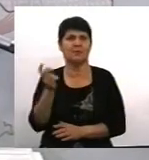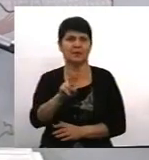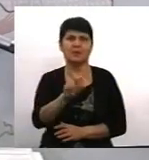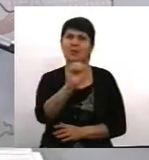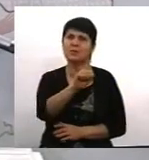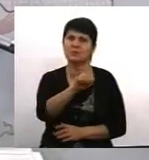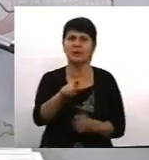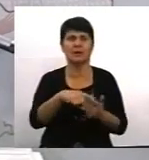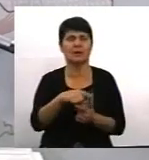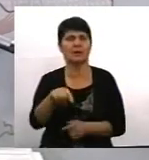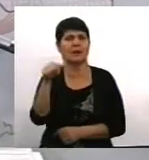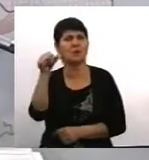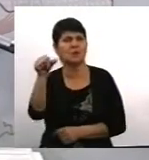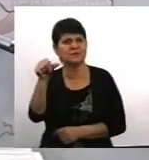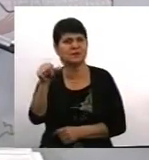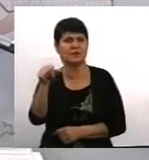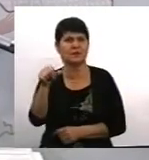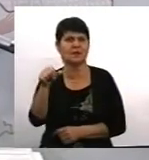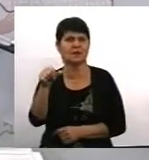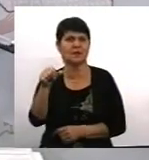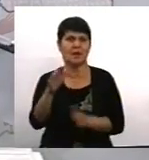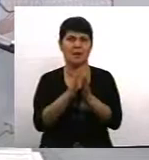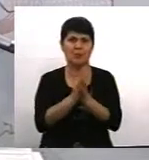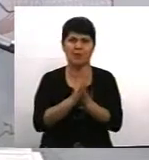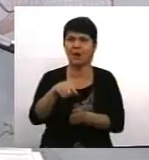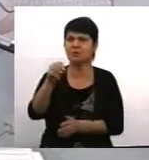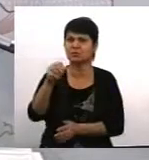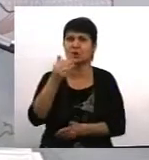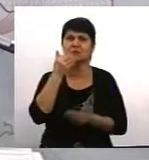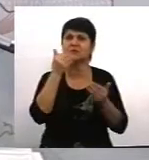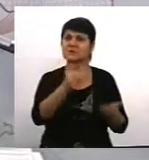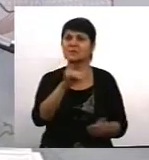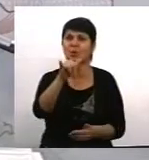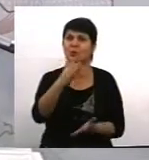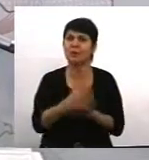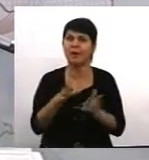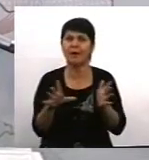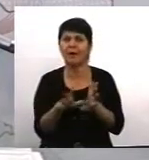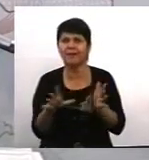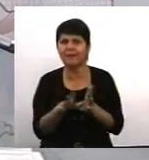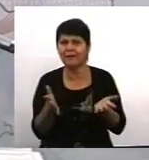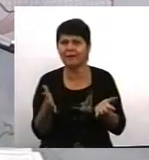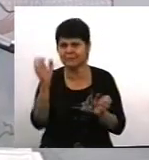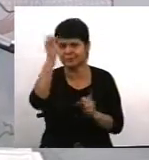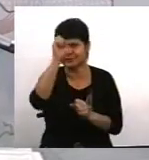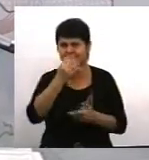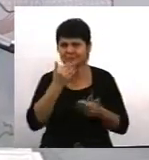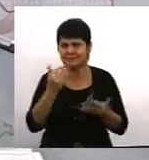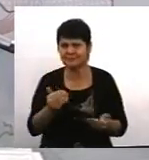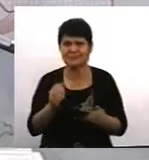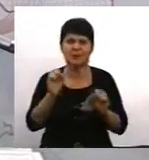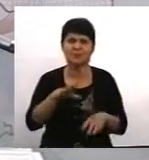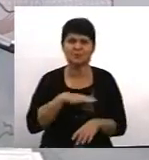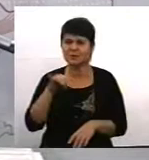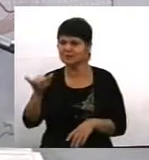або позвоніть в двері, попросіть солі, запитайте, чи у них є електроенергія, запитайте, врешті-решті, до них не забіг ваш котик,